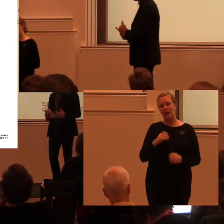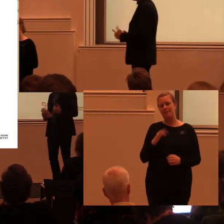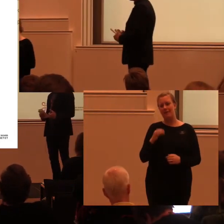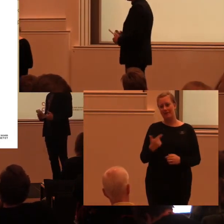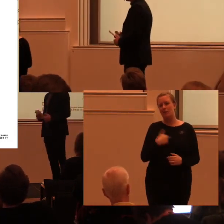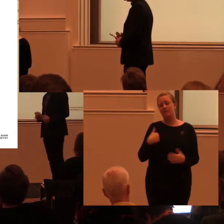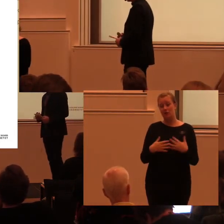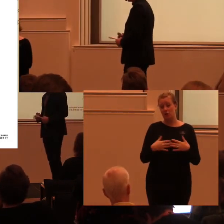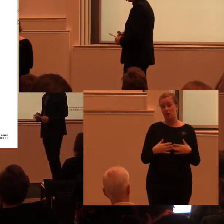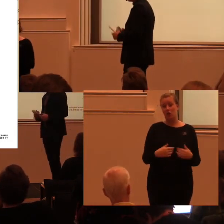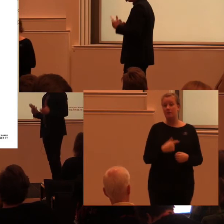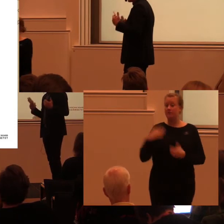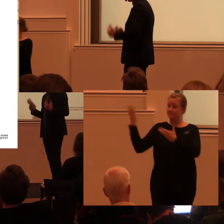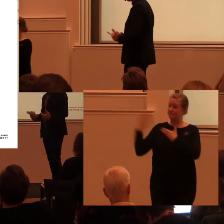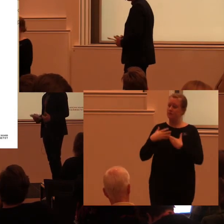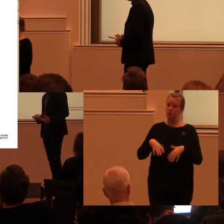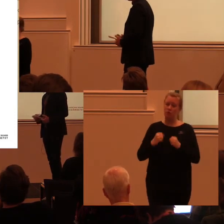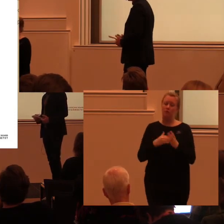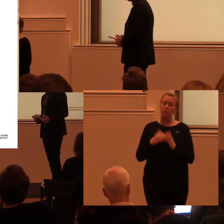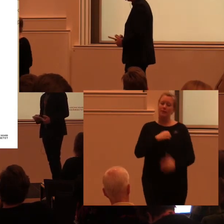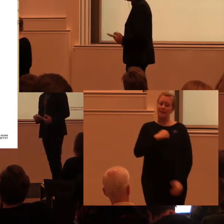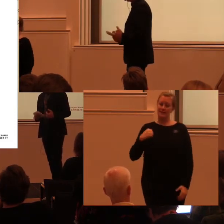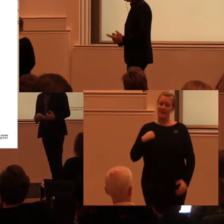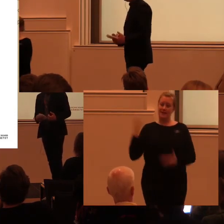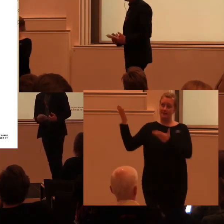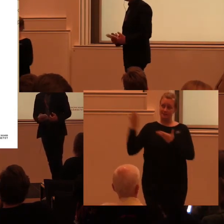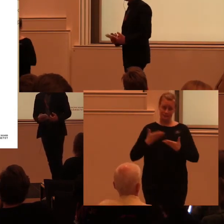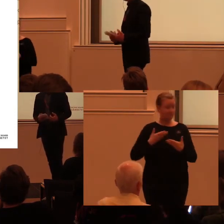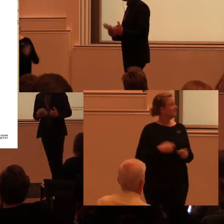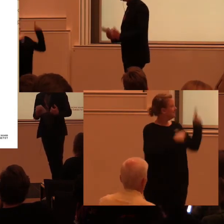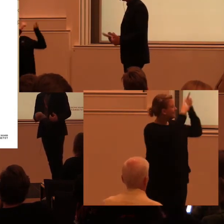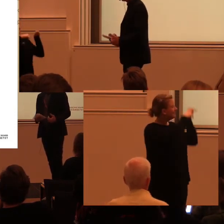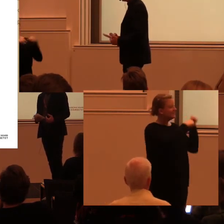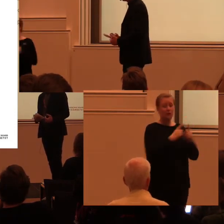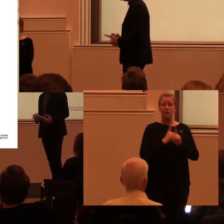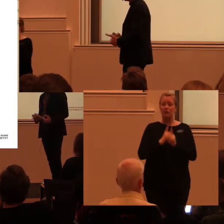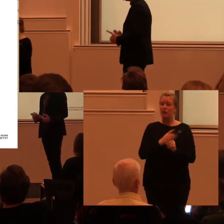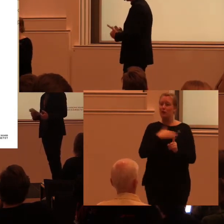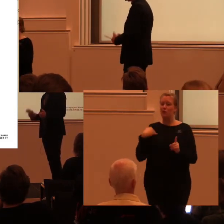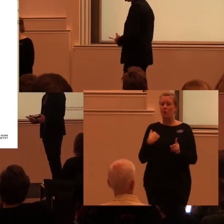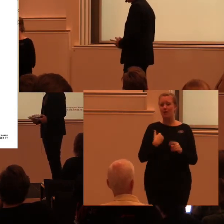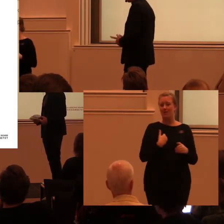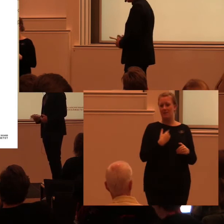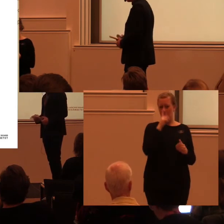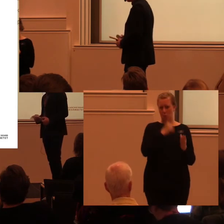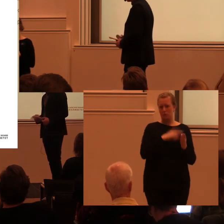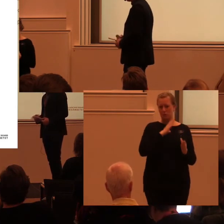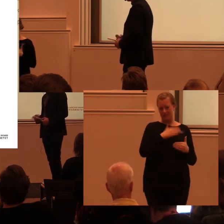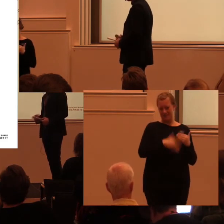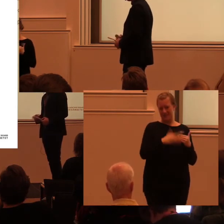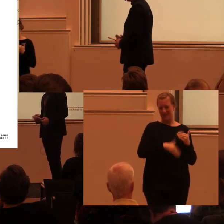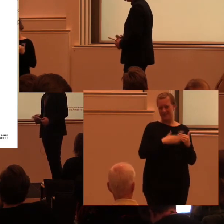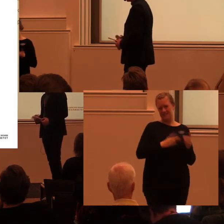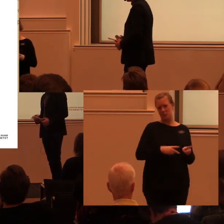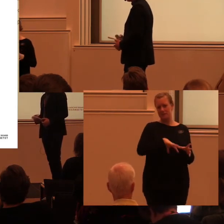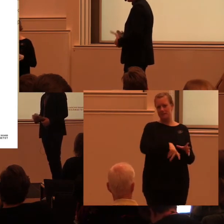Och när de kom till oss så är de ganska överensstämmande de mål som vi redan hade. Som sektorsmyndighet för